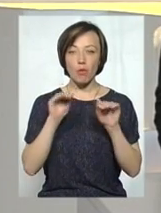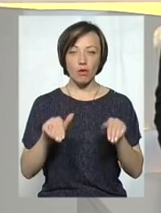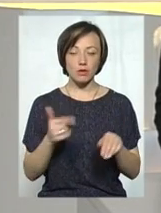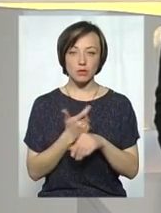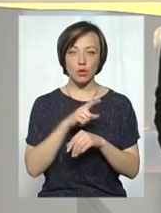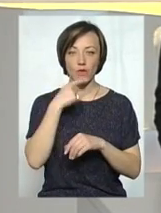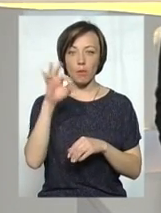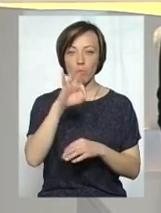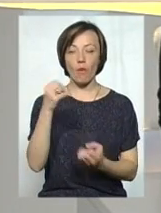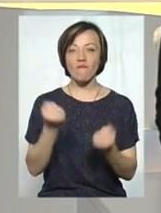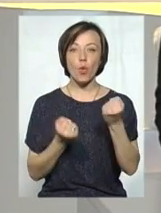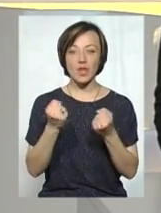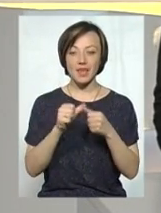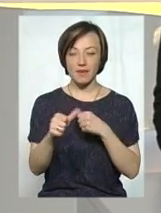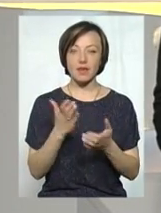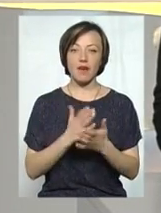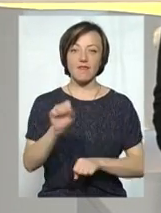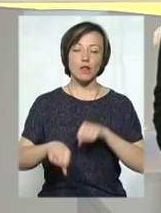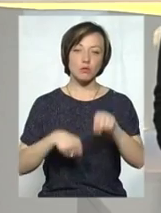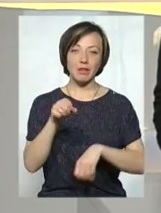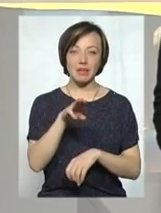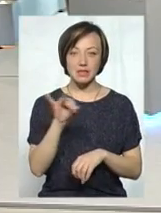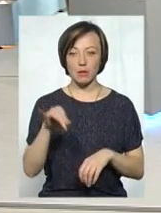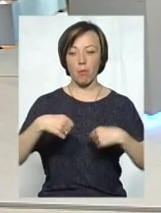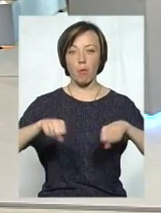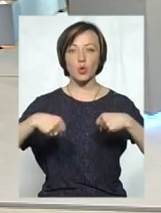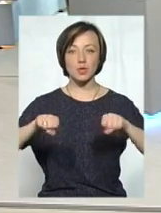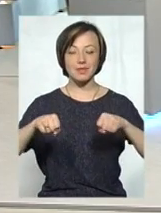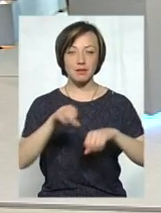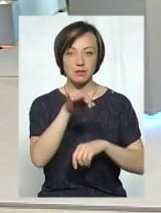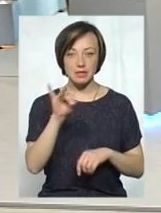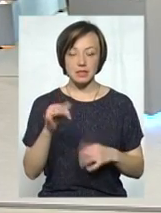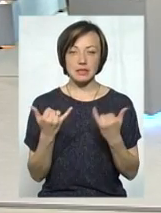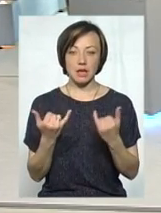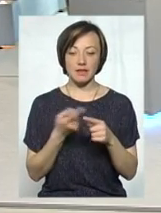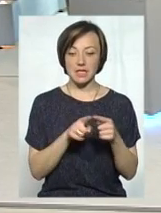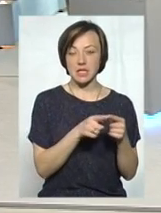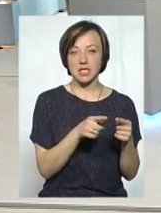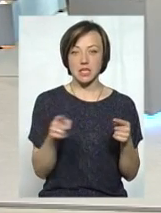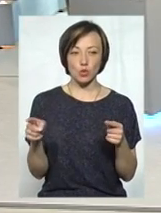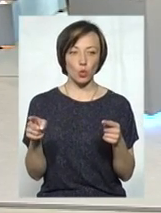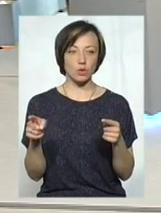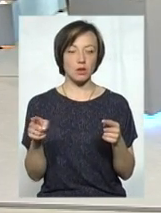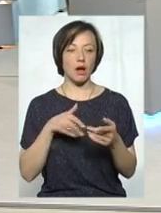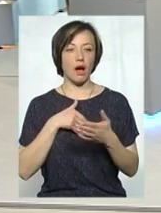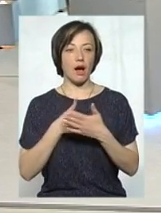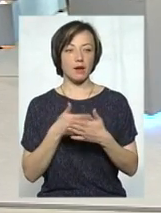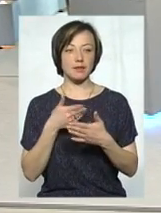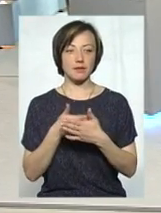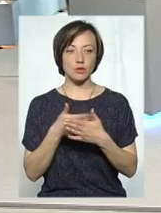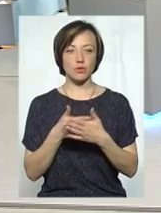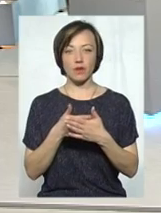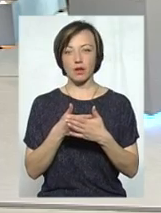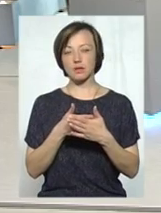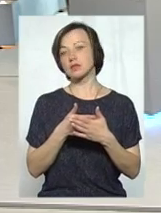говоримо про водіїв. Окрім них ще є велосипедисти і мотоциклісти, які зараз в цей сезон активізувалися на